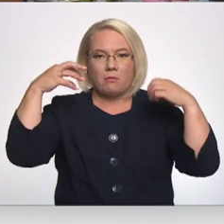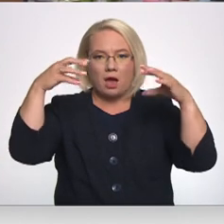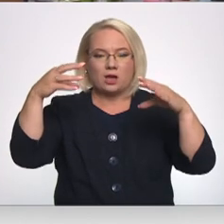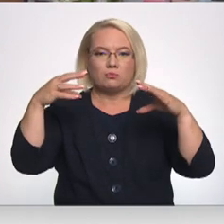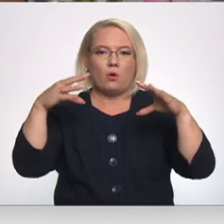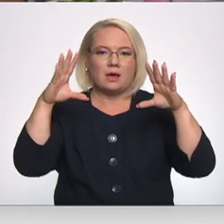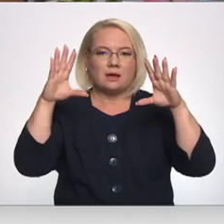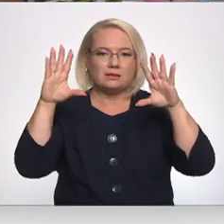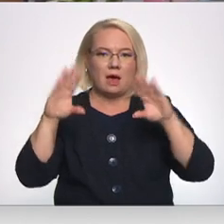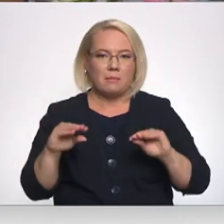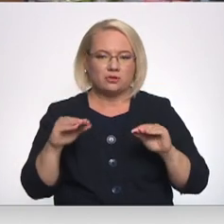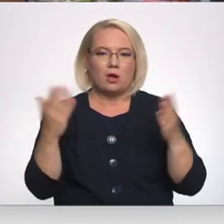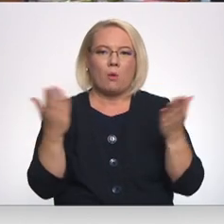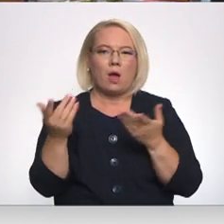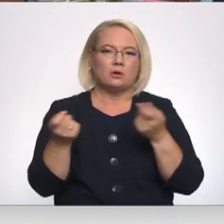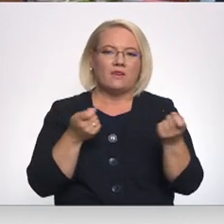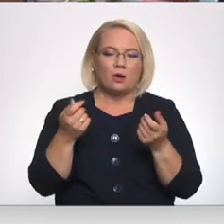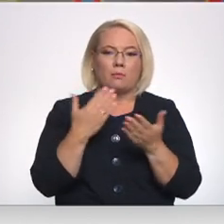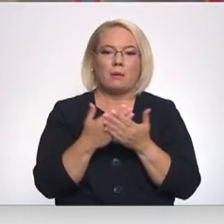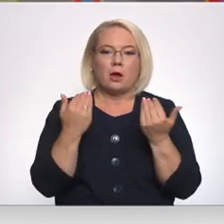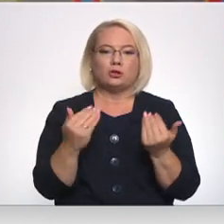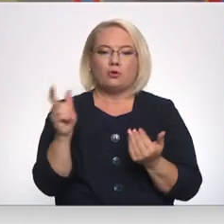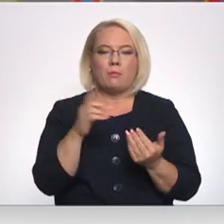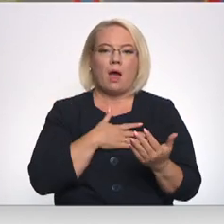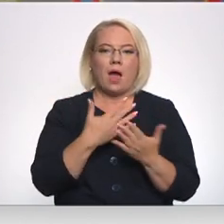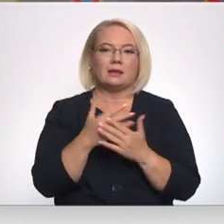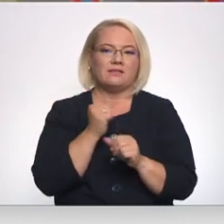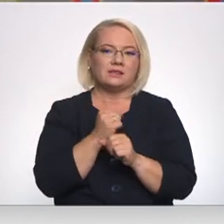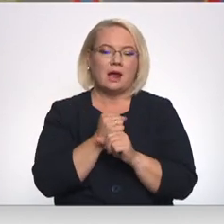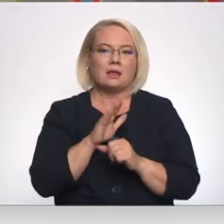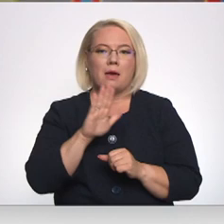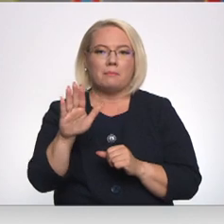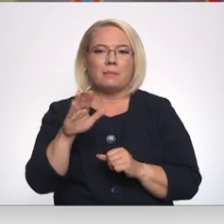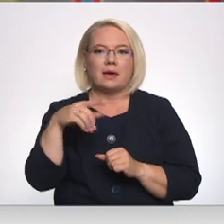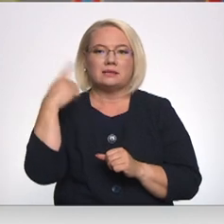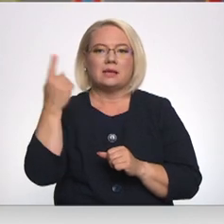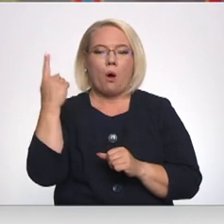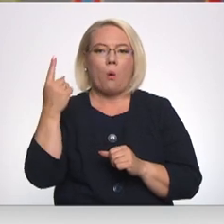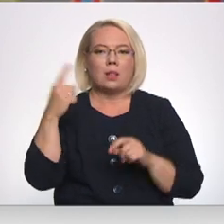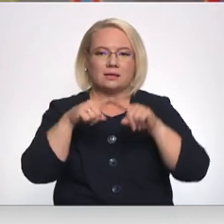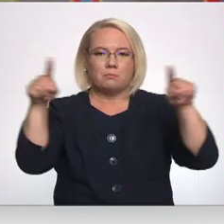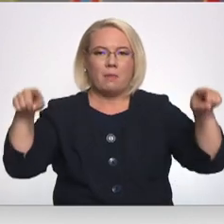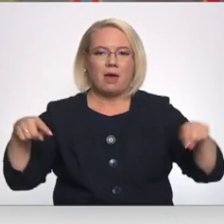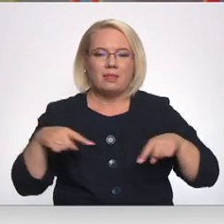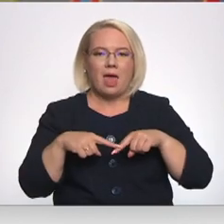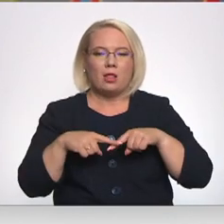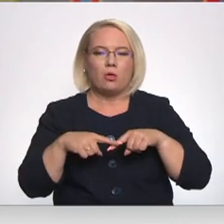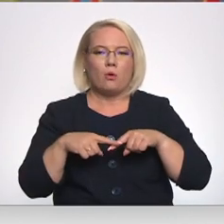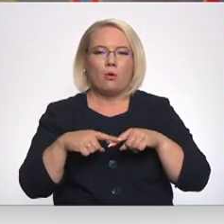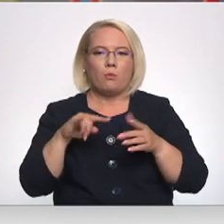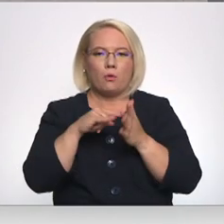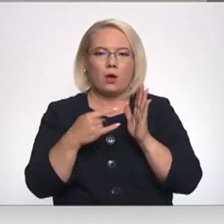samazināšana kādos veikalos. Šobrīd aktīvi strādājam pie saules paneļu projekta mūsu